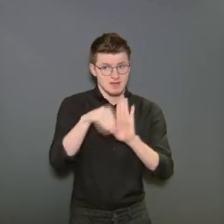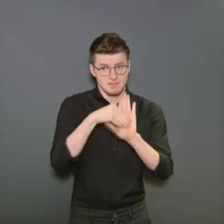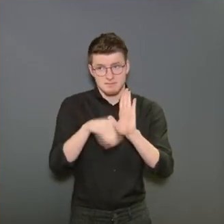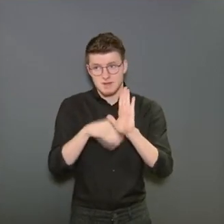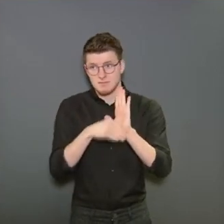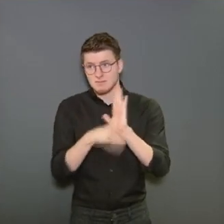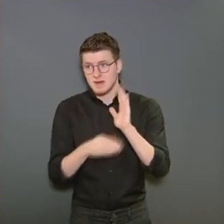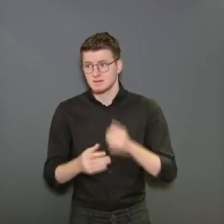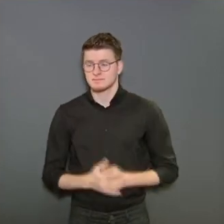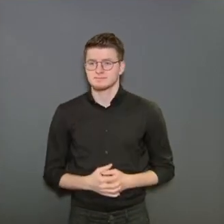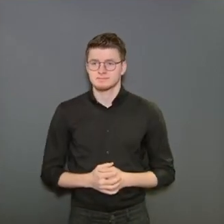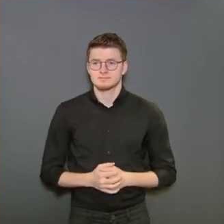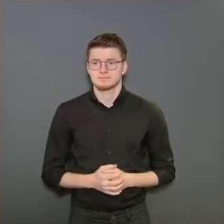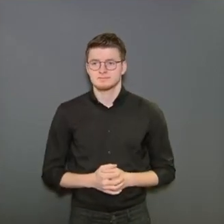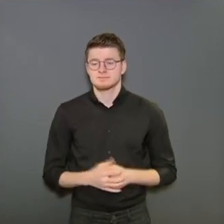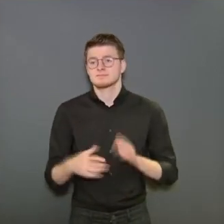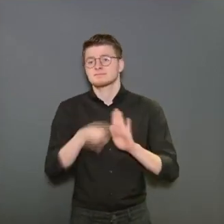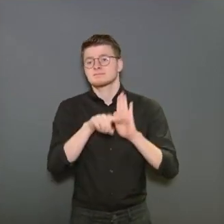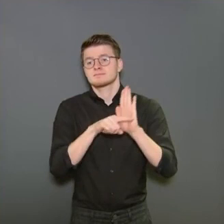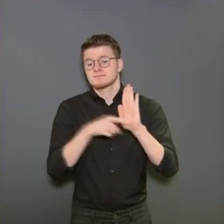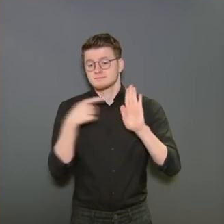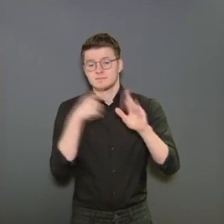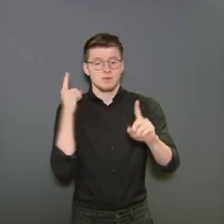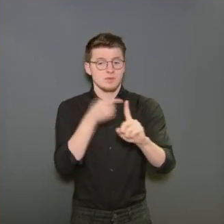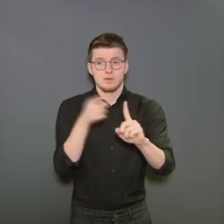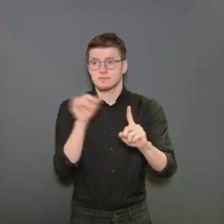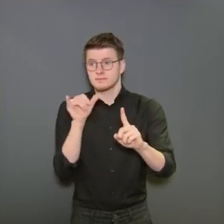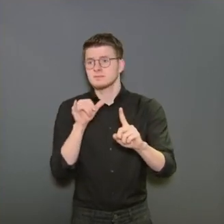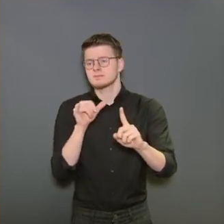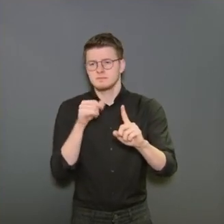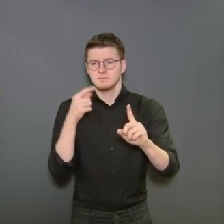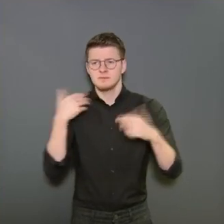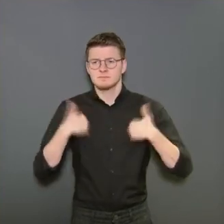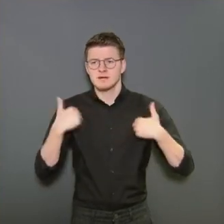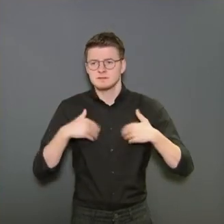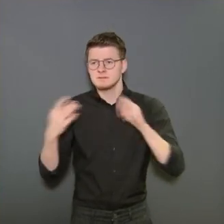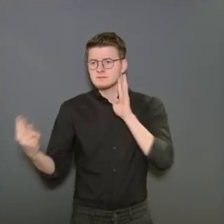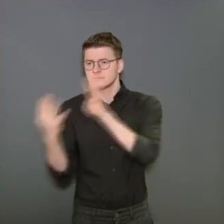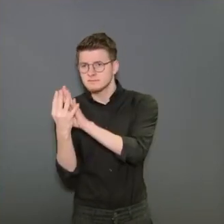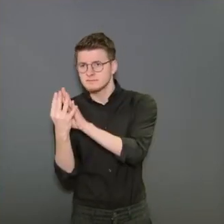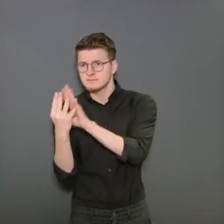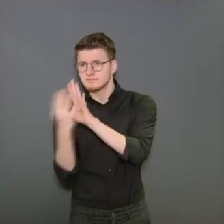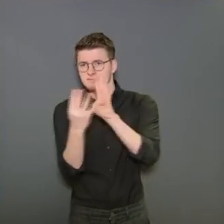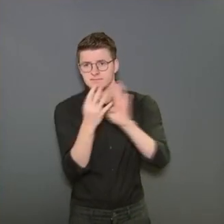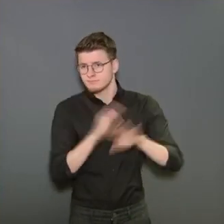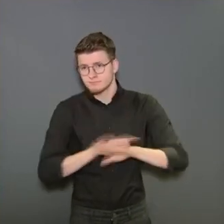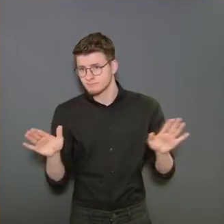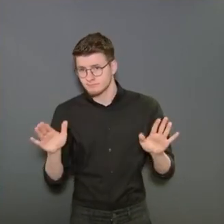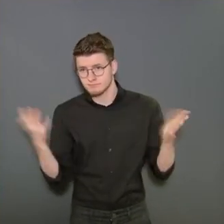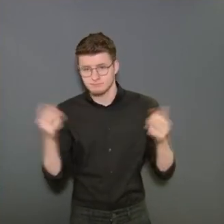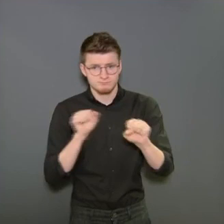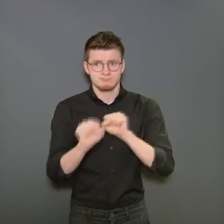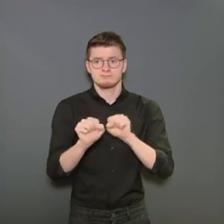nombre de restrictions importantes, qui avaient un but, c'était de tenter d